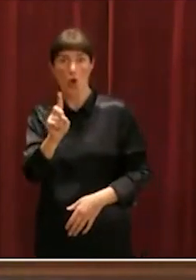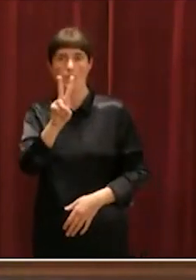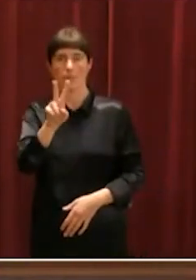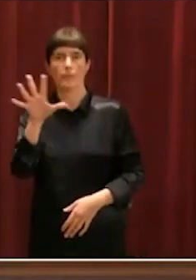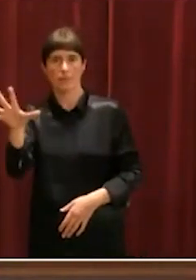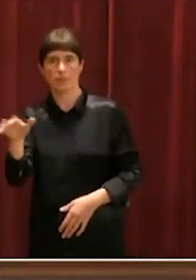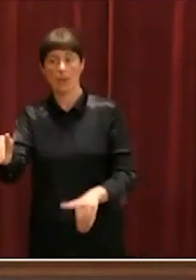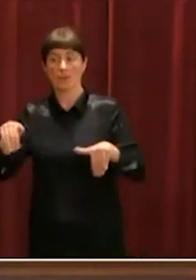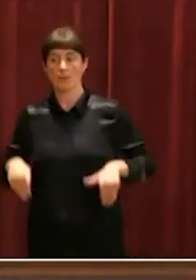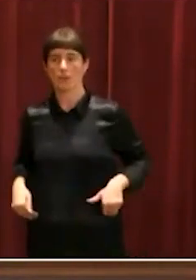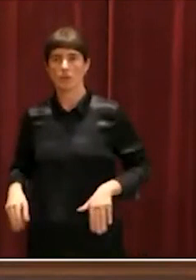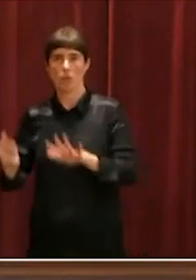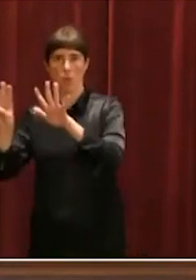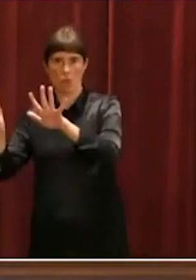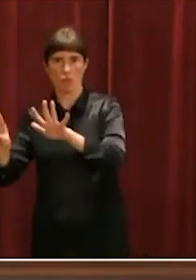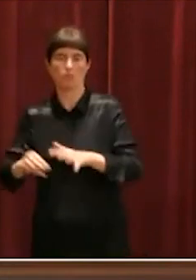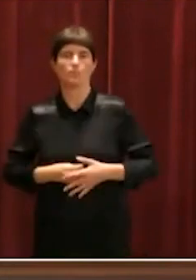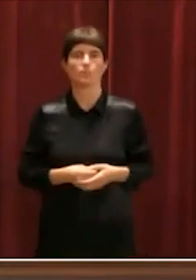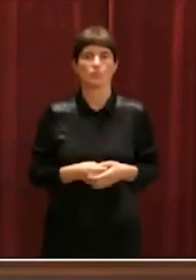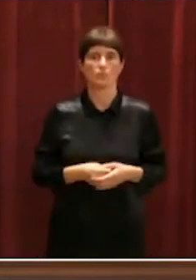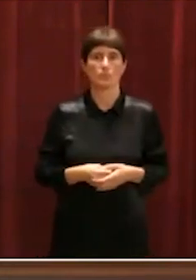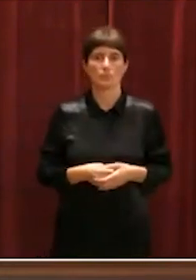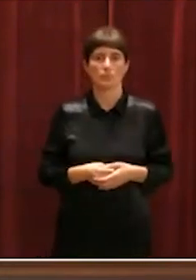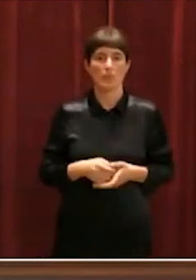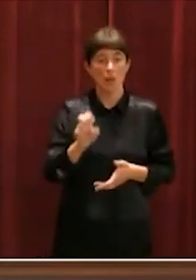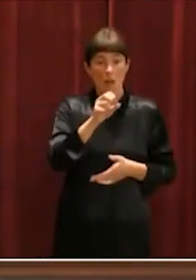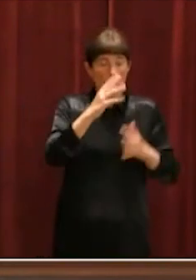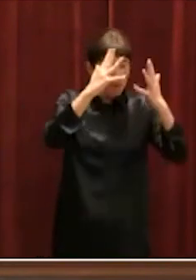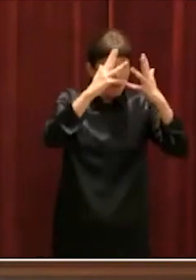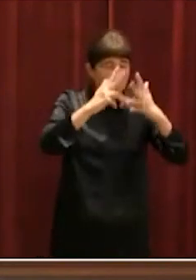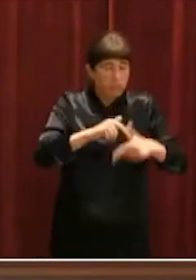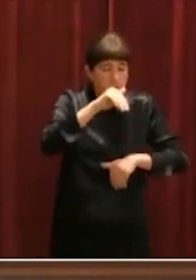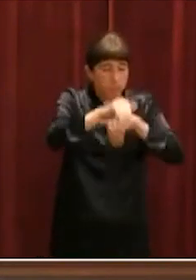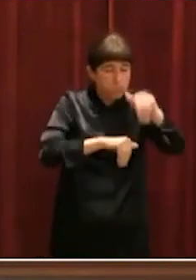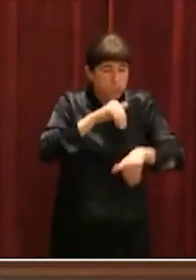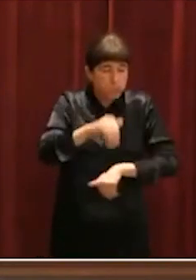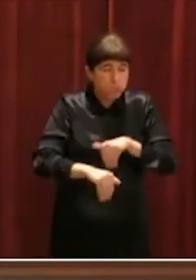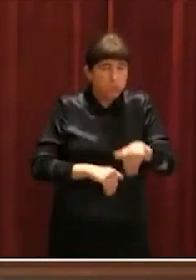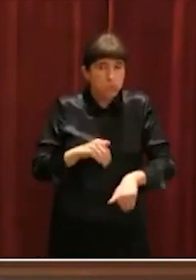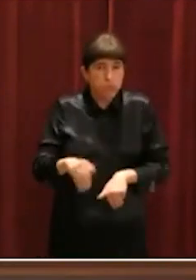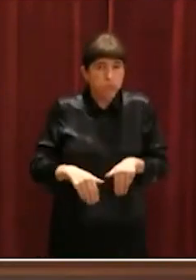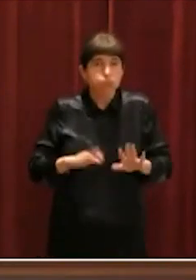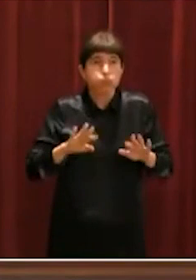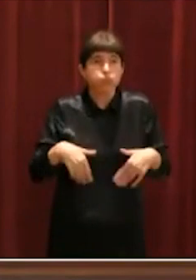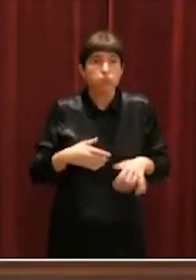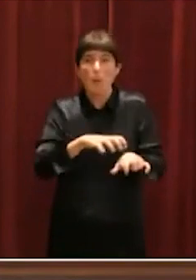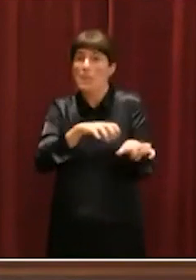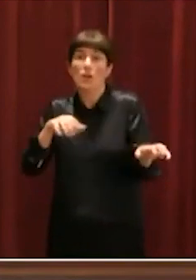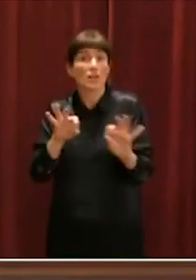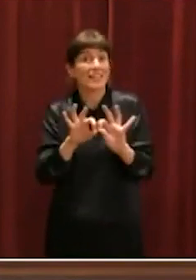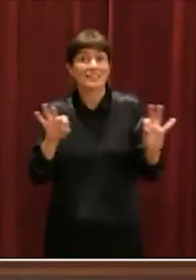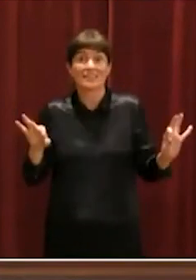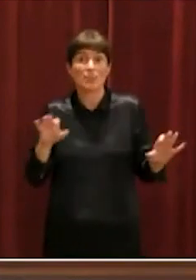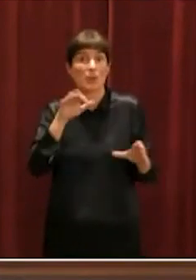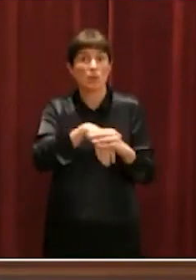Abstenciones, 8. Atès el resultat de la votació i havent-se obtingut el vot afirmatiu de la majoria simple dels